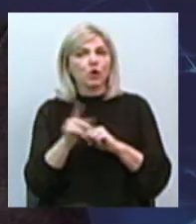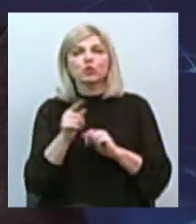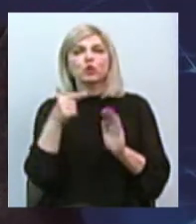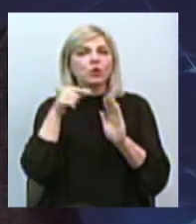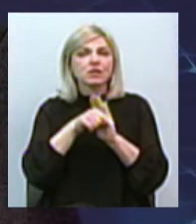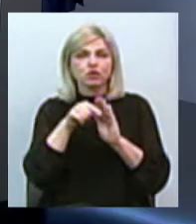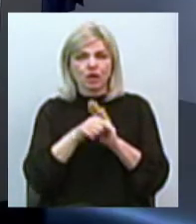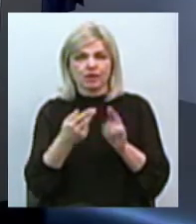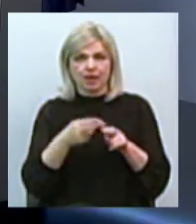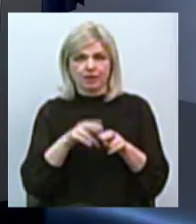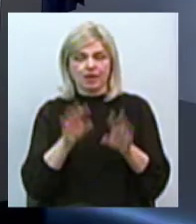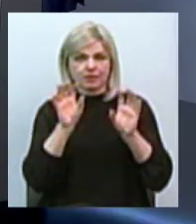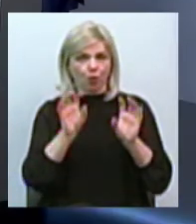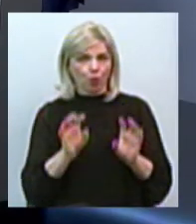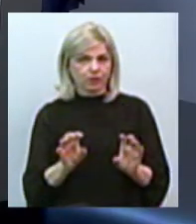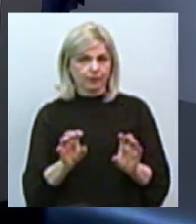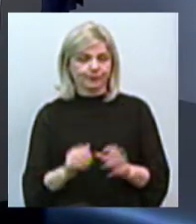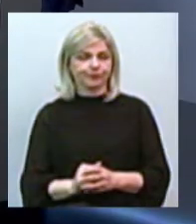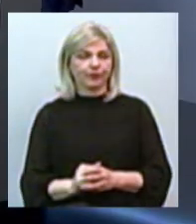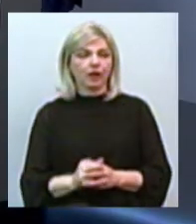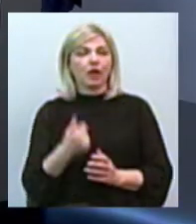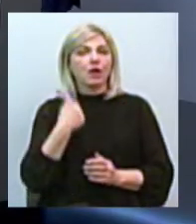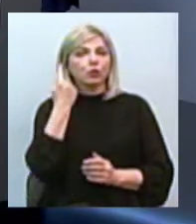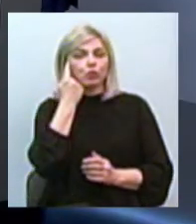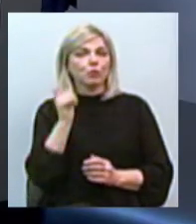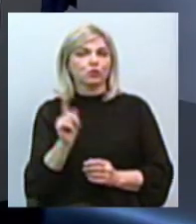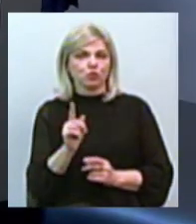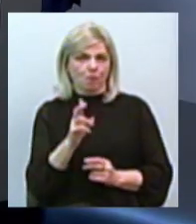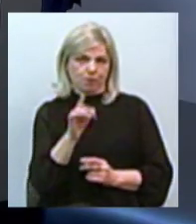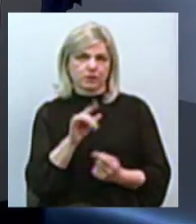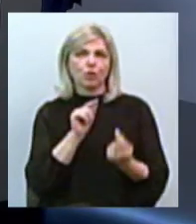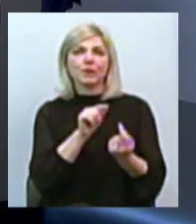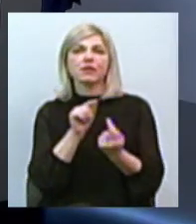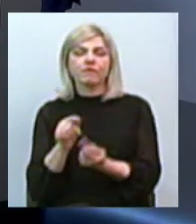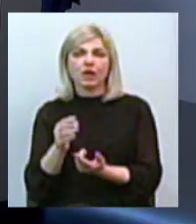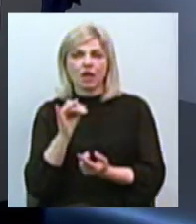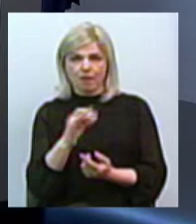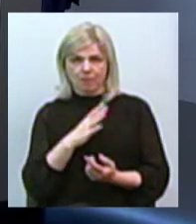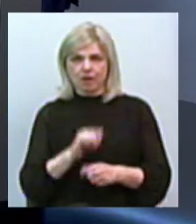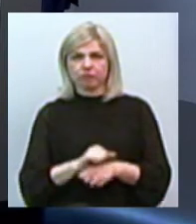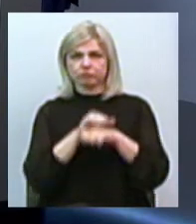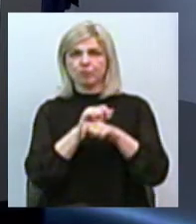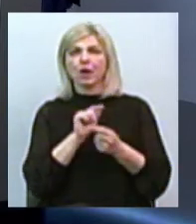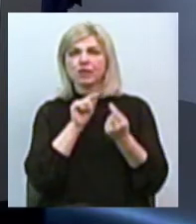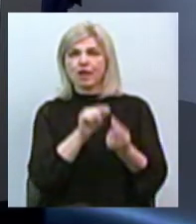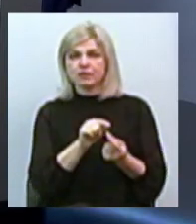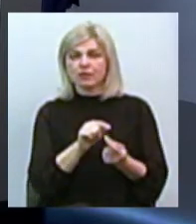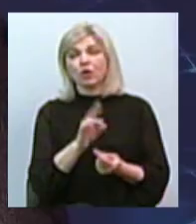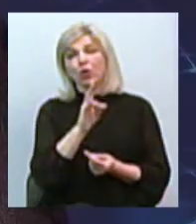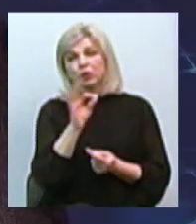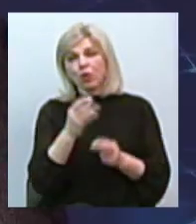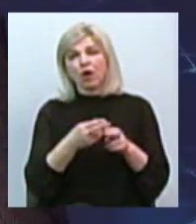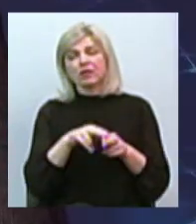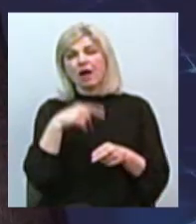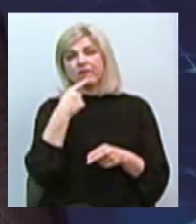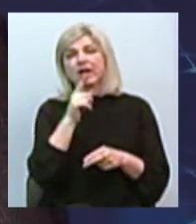нюрнбергські закони. Я думаю, що вони б спротивлялись і проявляли протест. Але це говорилось дуже